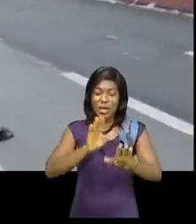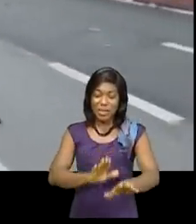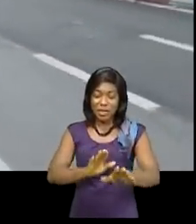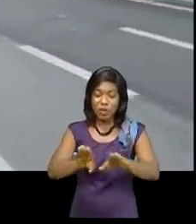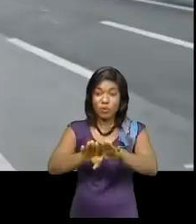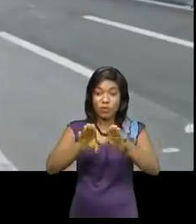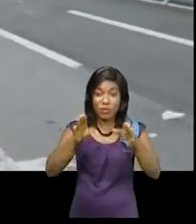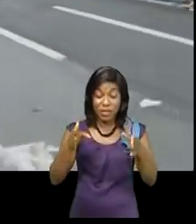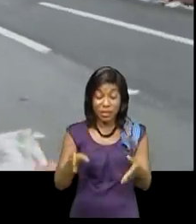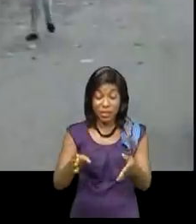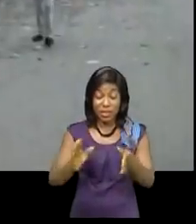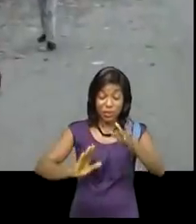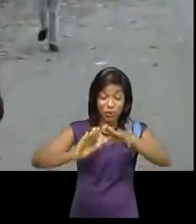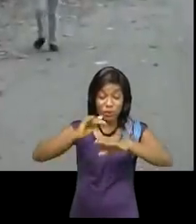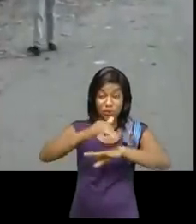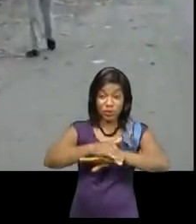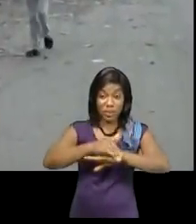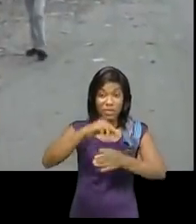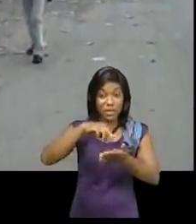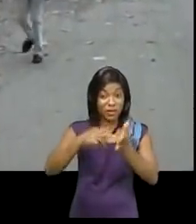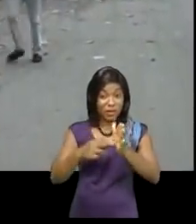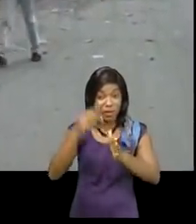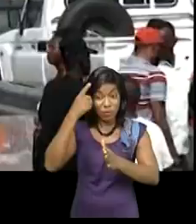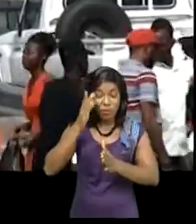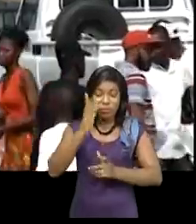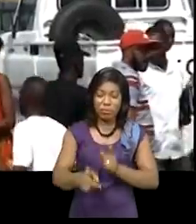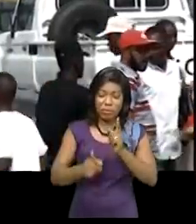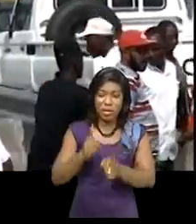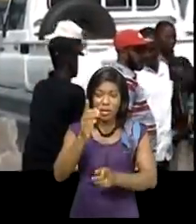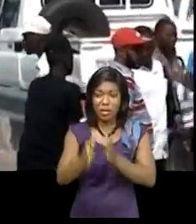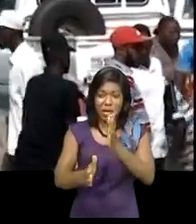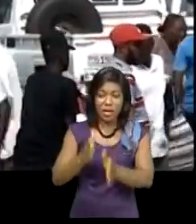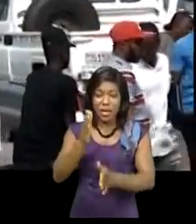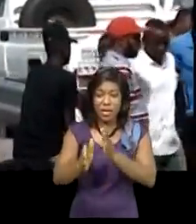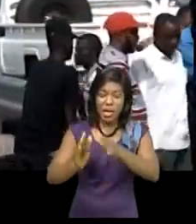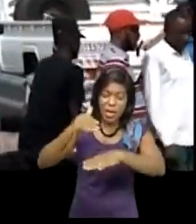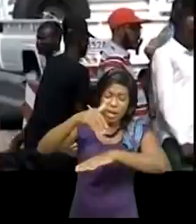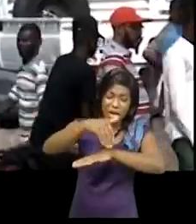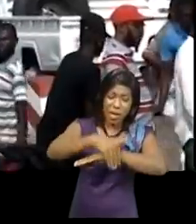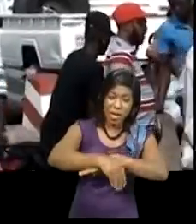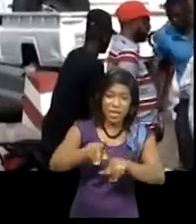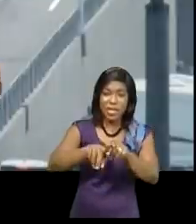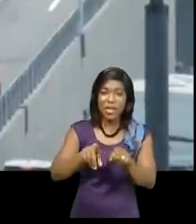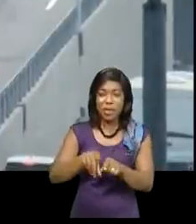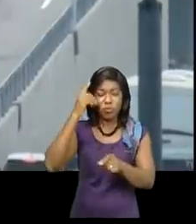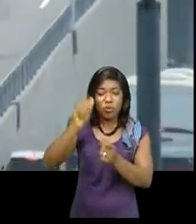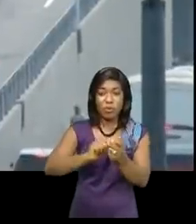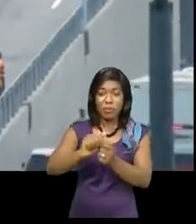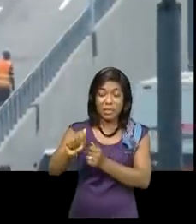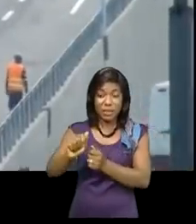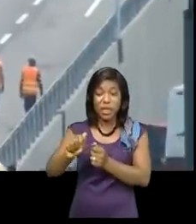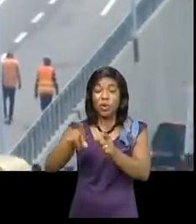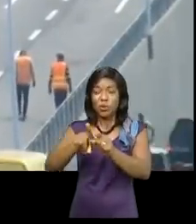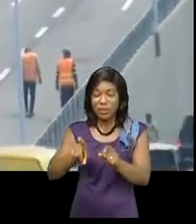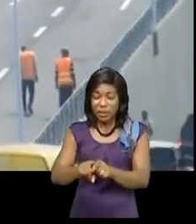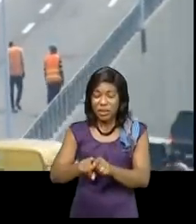'ouverture de cet ouvrage, ce n'est pas le cas. Pour le piéton qui, le soir, se tape le luxe de passer par Millet sur